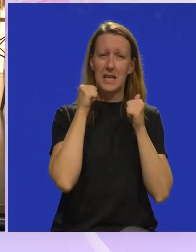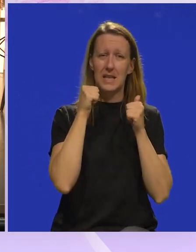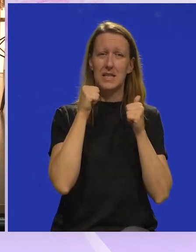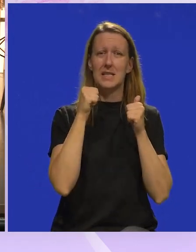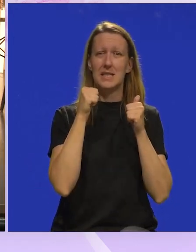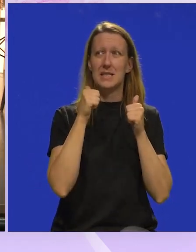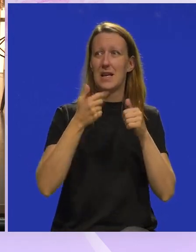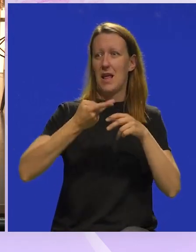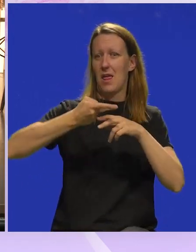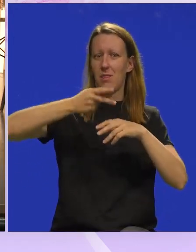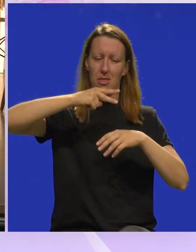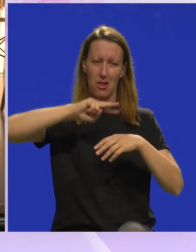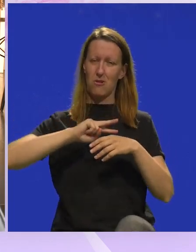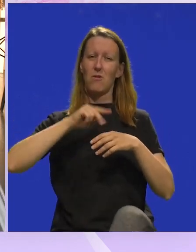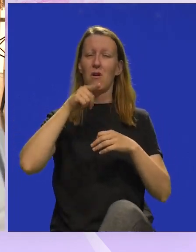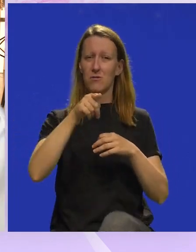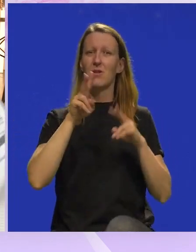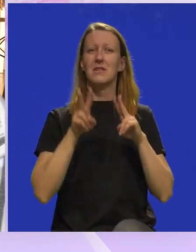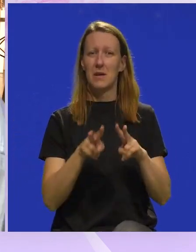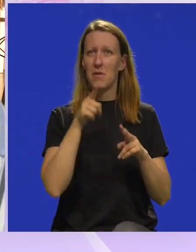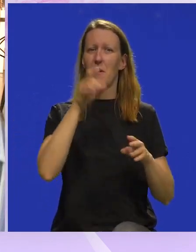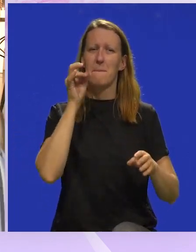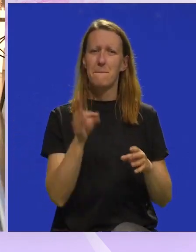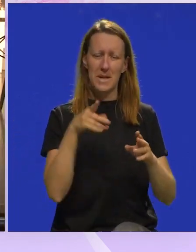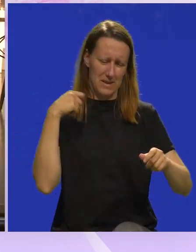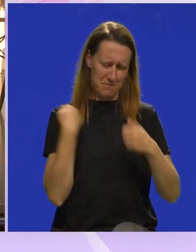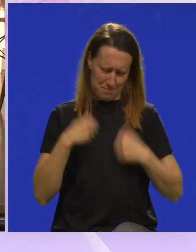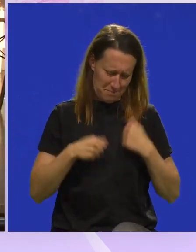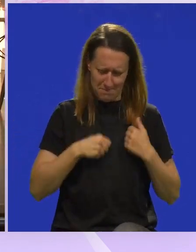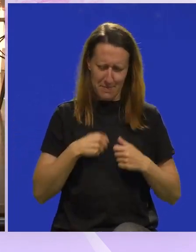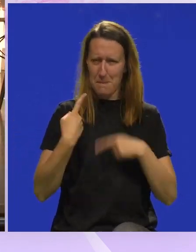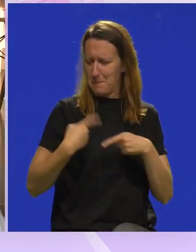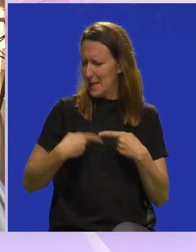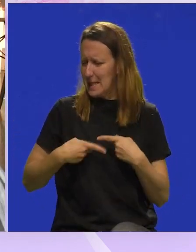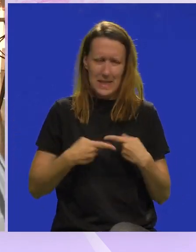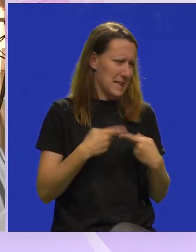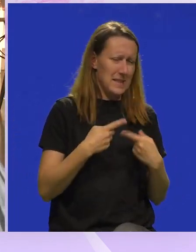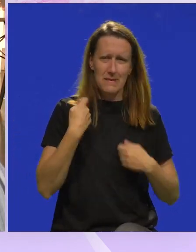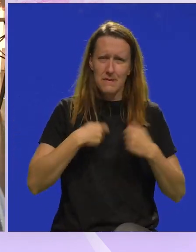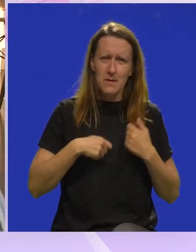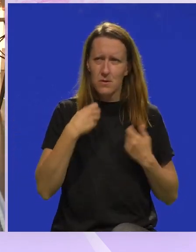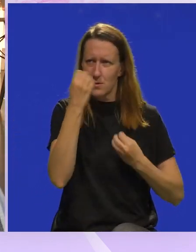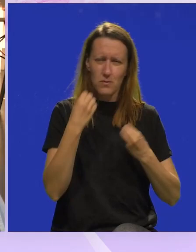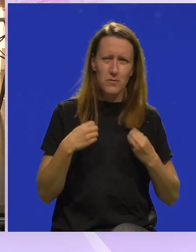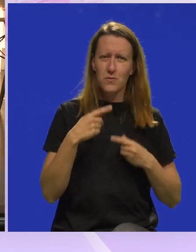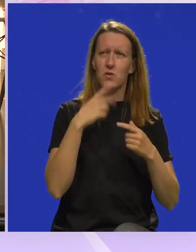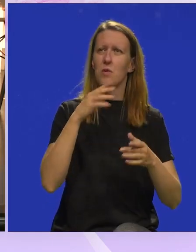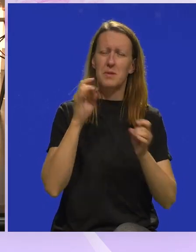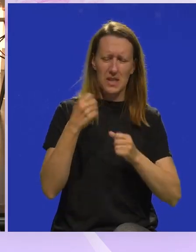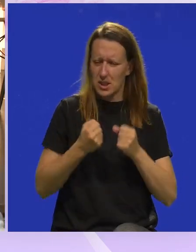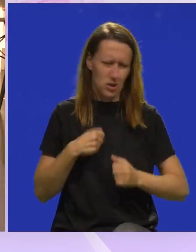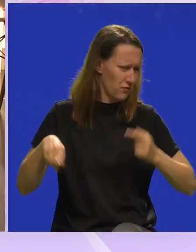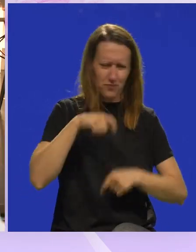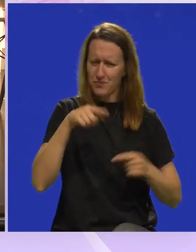se igra jedna druga predstava, a to je zapravo ovih brzih presvlaka i ovih situacija u kojima jurimo,